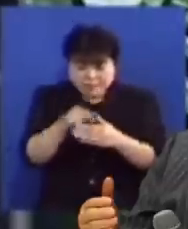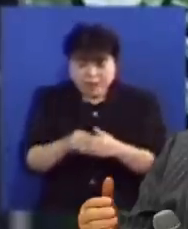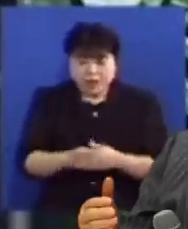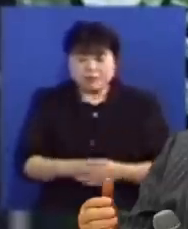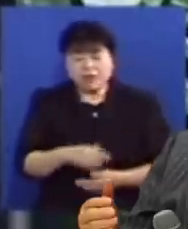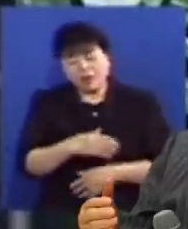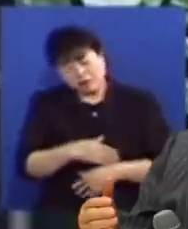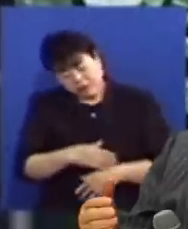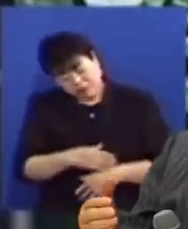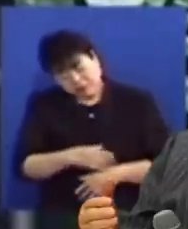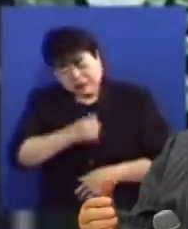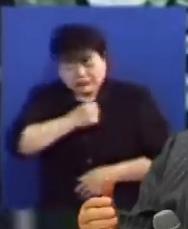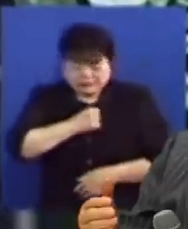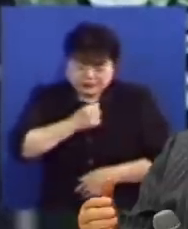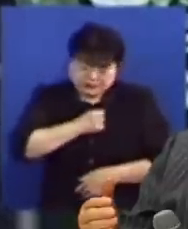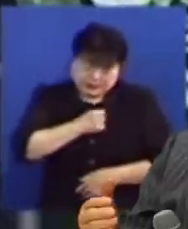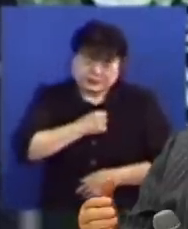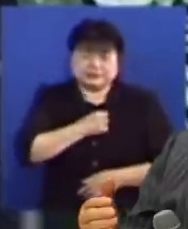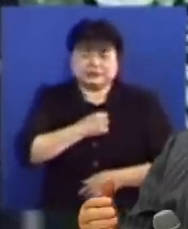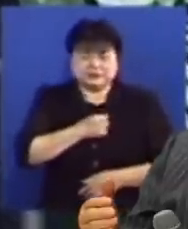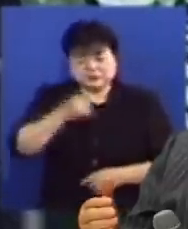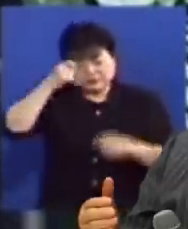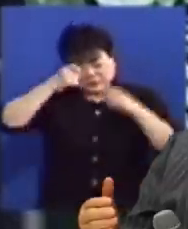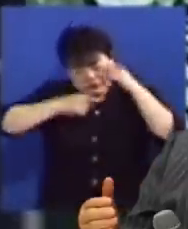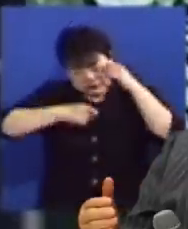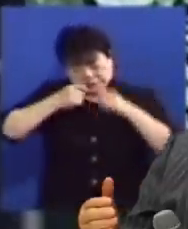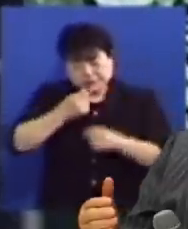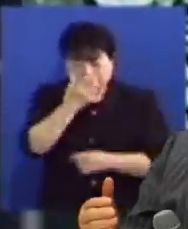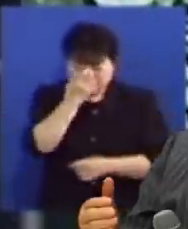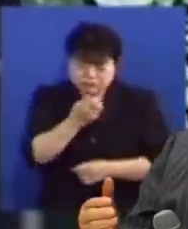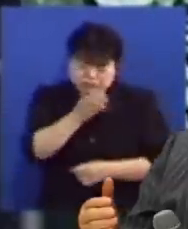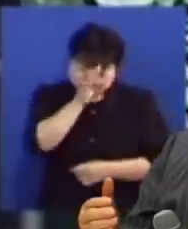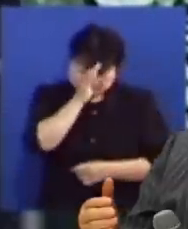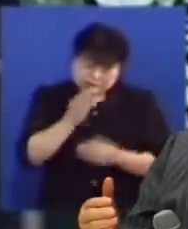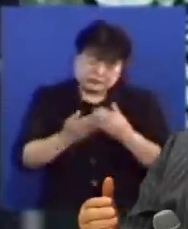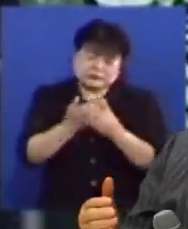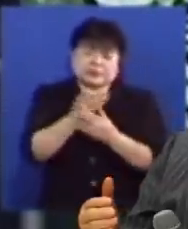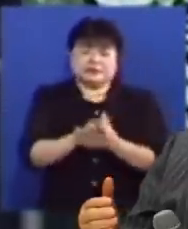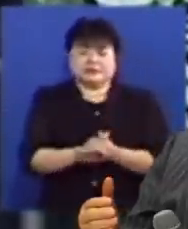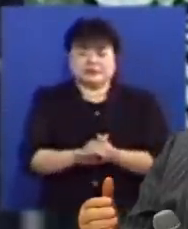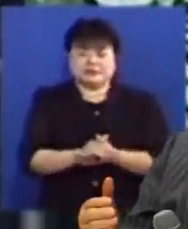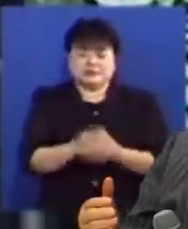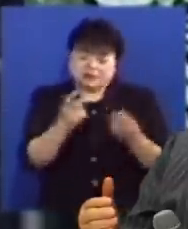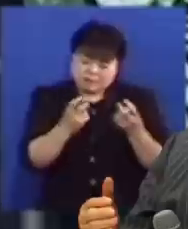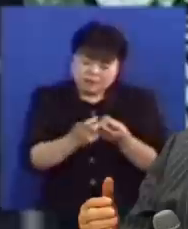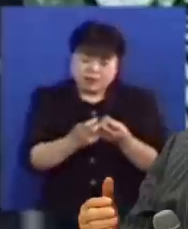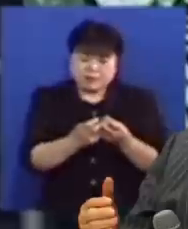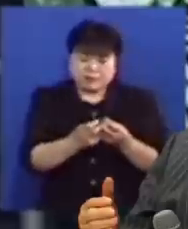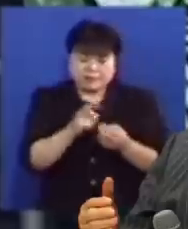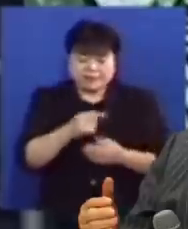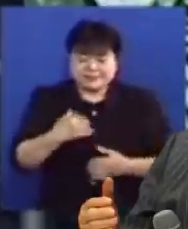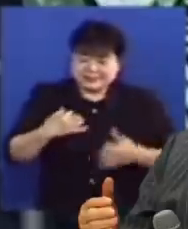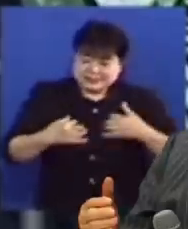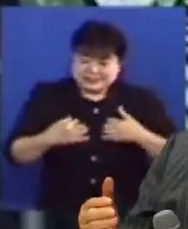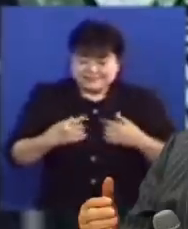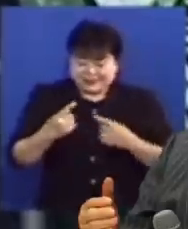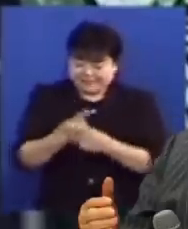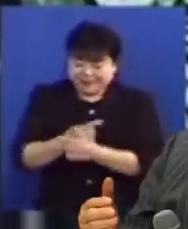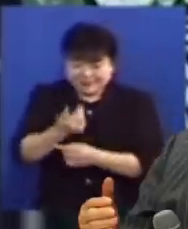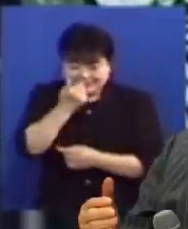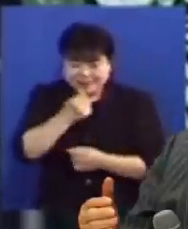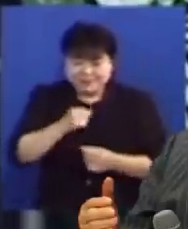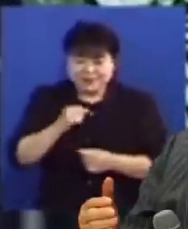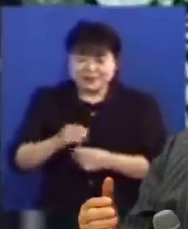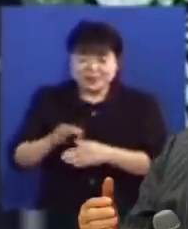곤비합니다 답답합니다 슬픕니다 우울합니다 어떻게 해서 우리 마음을 상쾌하게 생명이